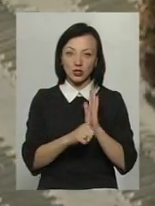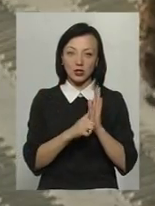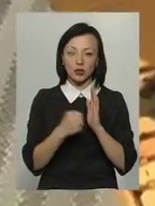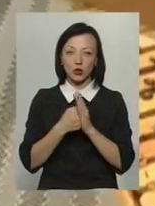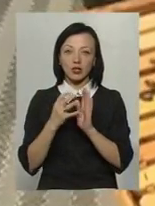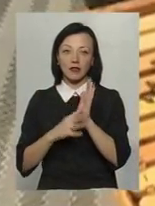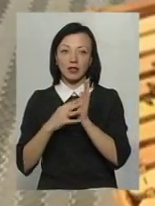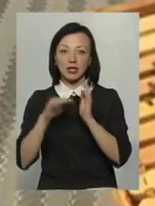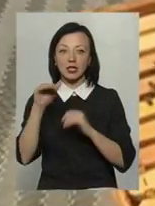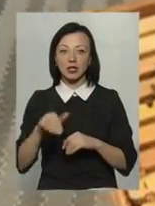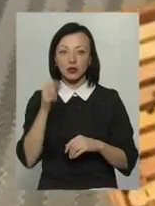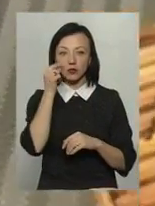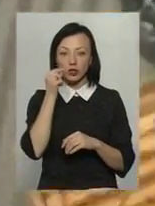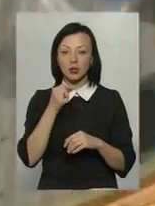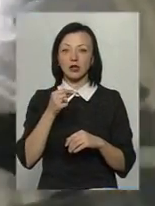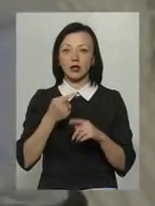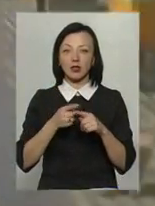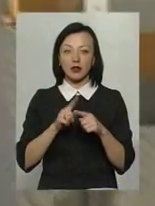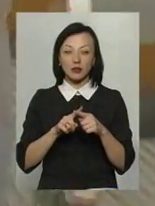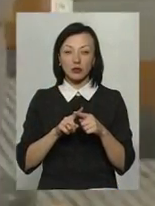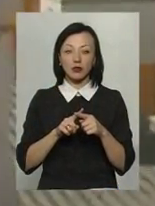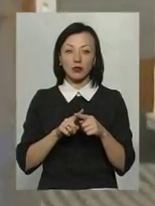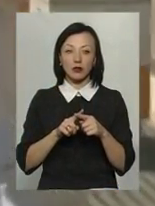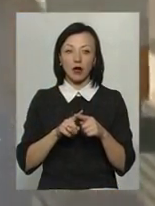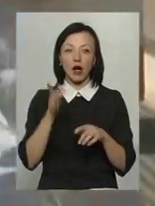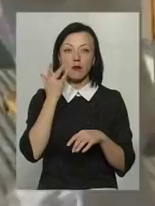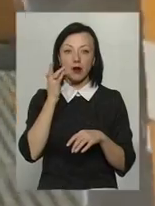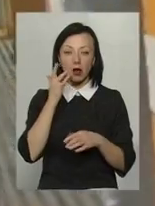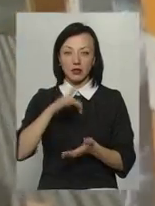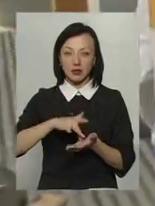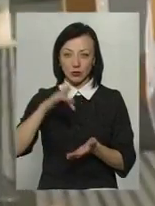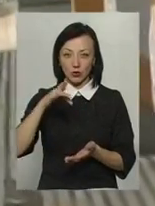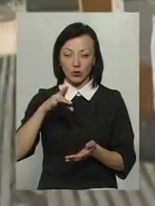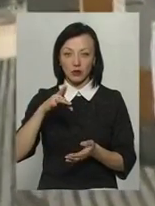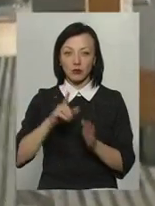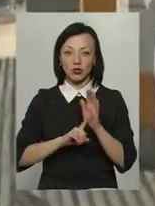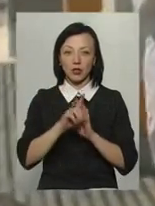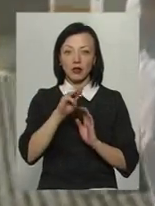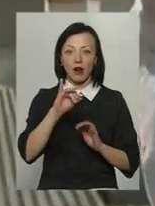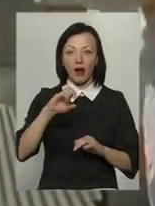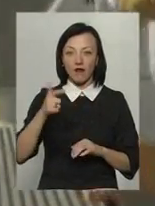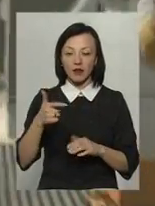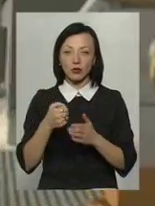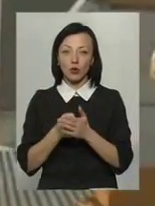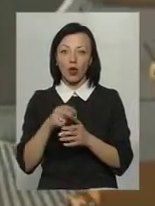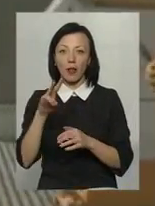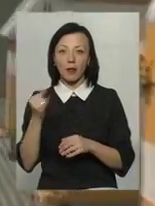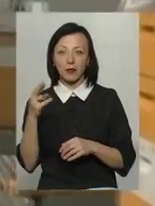до 90 тисяч бджіл у пік цвітіння, що в американській столиці починається у травні і триває до липня.